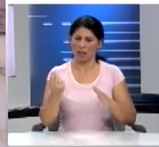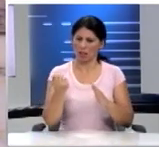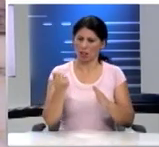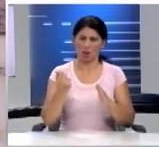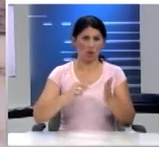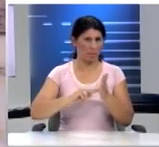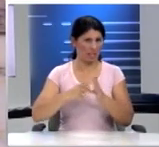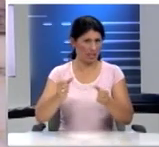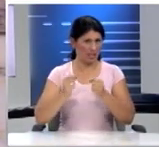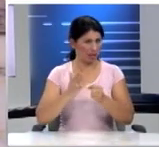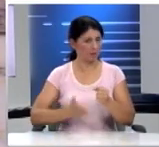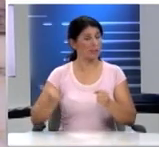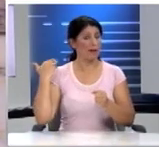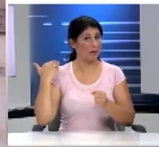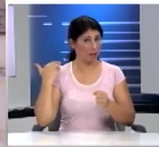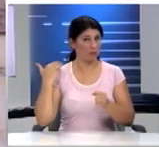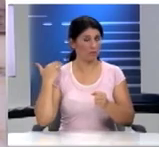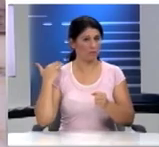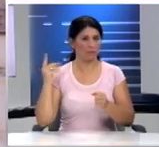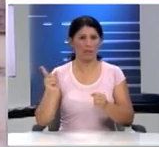κρίση και πριν δεν είναι